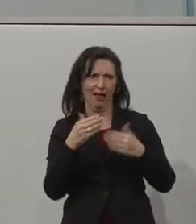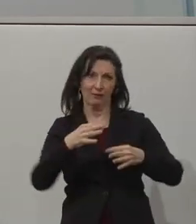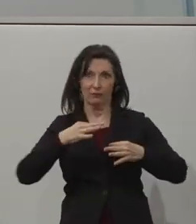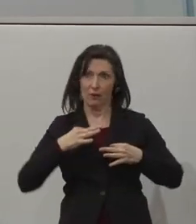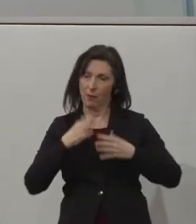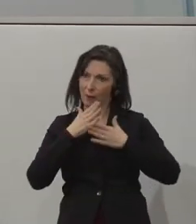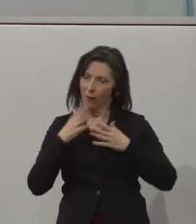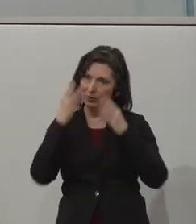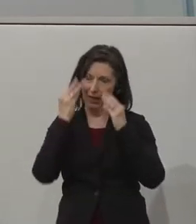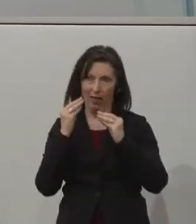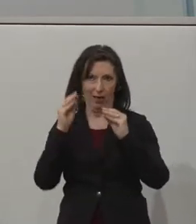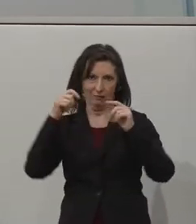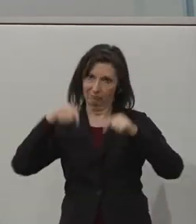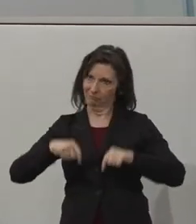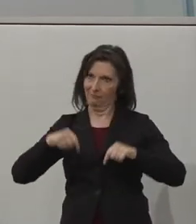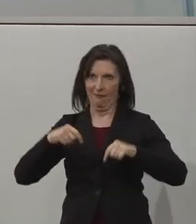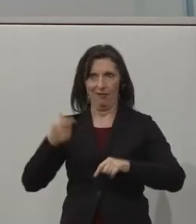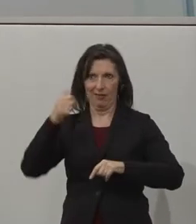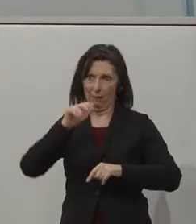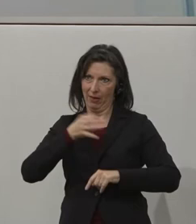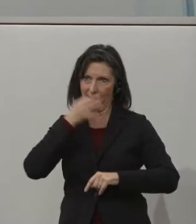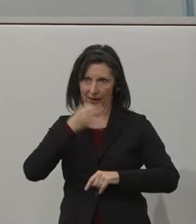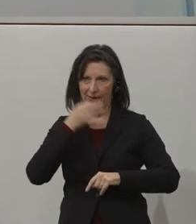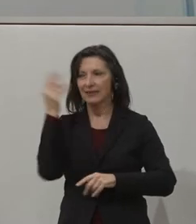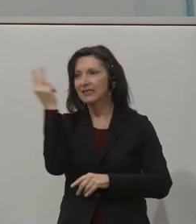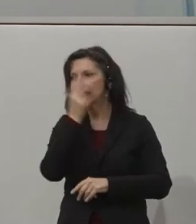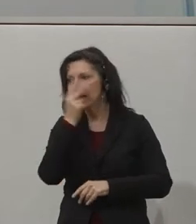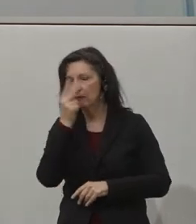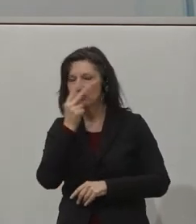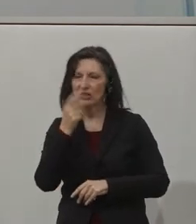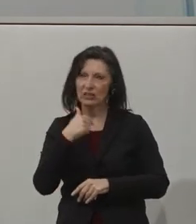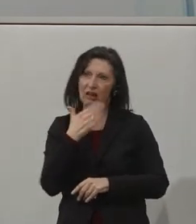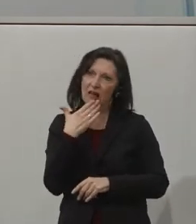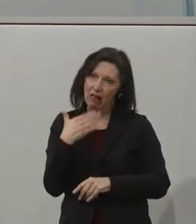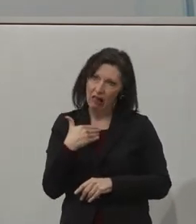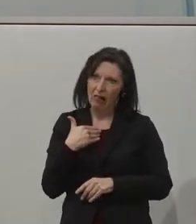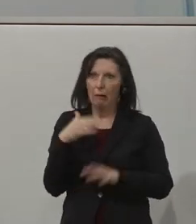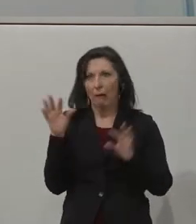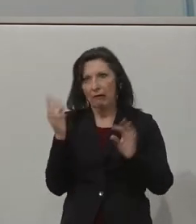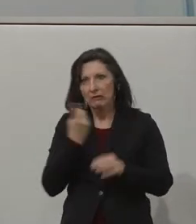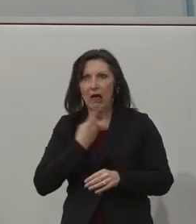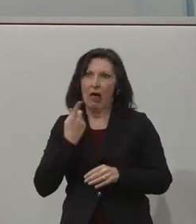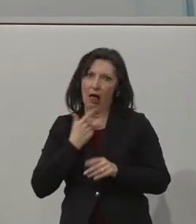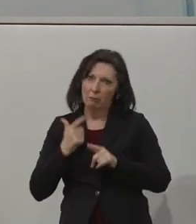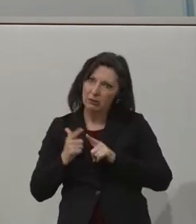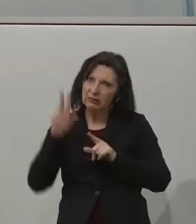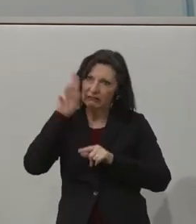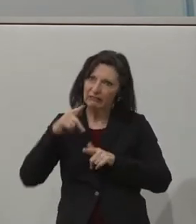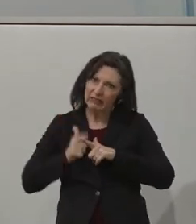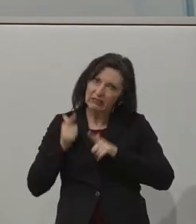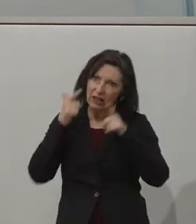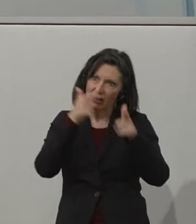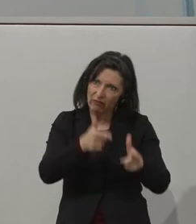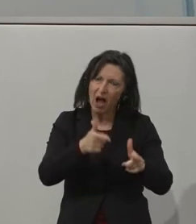Ich wünsche mir ich mit Ihnen in Wiener, aber es ist eine große Ehreinheit für mich. Und so, ich möchte Ihnen ein bisschen von